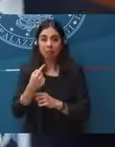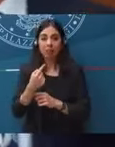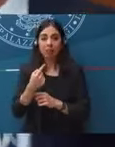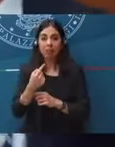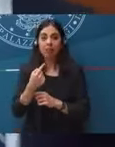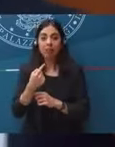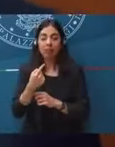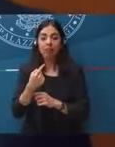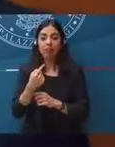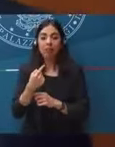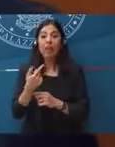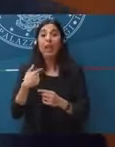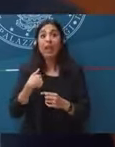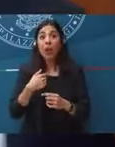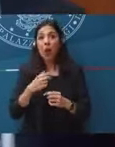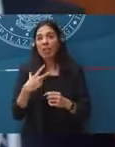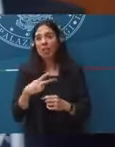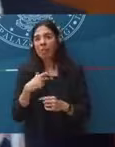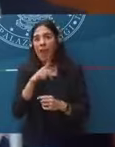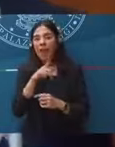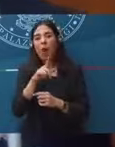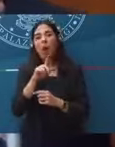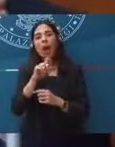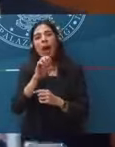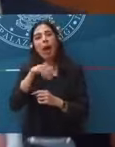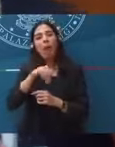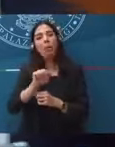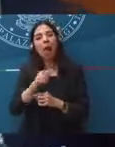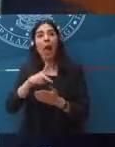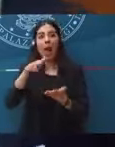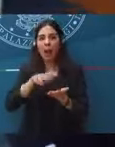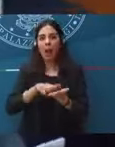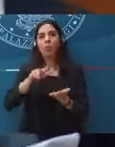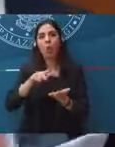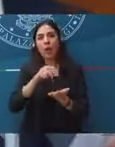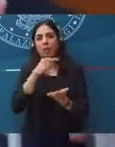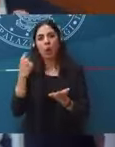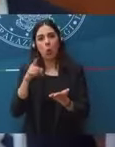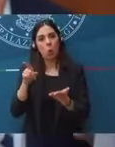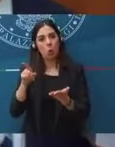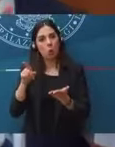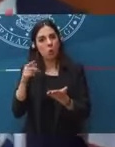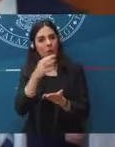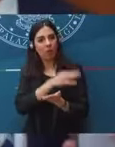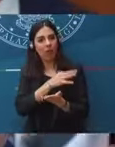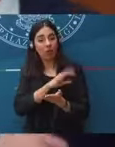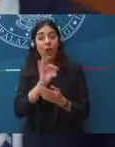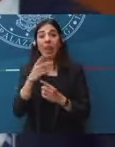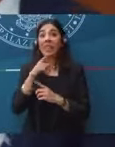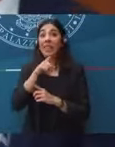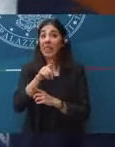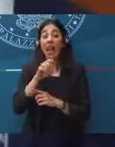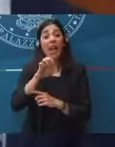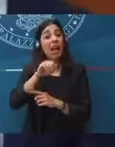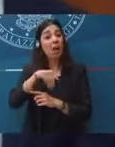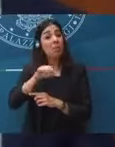l'EMA lo autorizzi, se non lo farà la Germania potrebbe prendere un'iniziativa